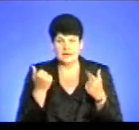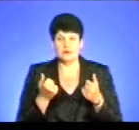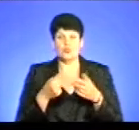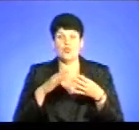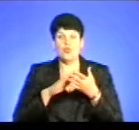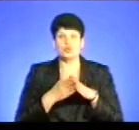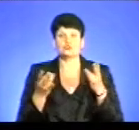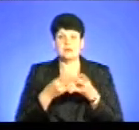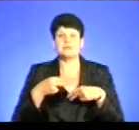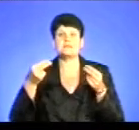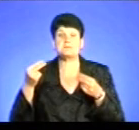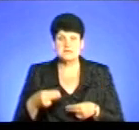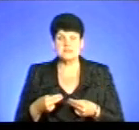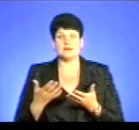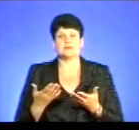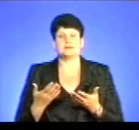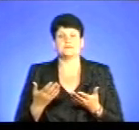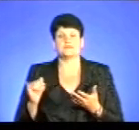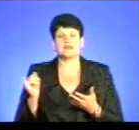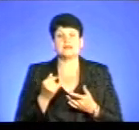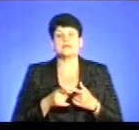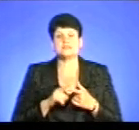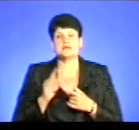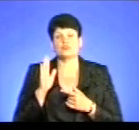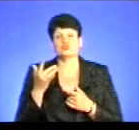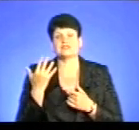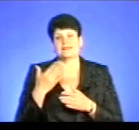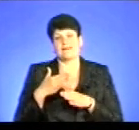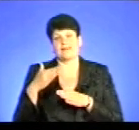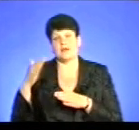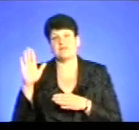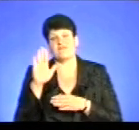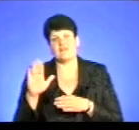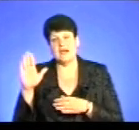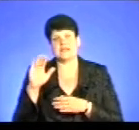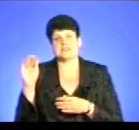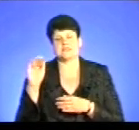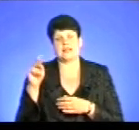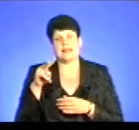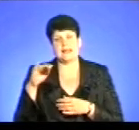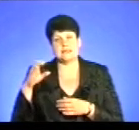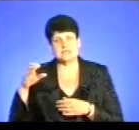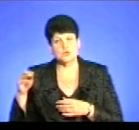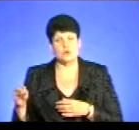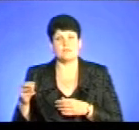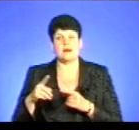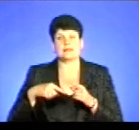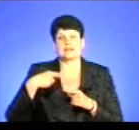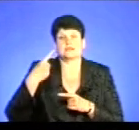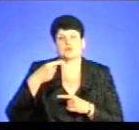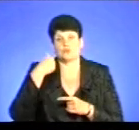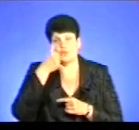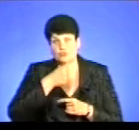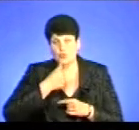укласти. І це буде декілька етапів. Це вересень місяць, листопад. Я думаю, що з нового року,